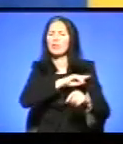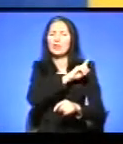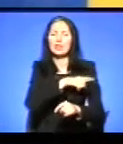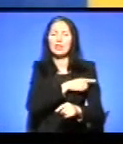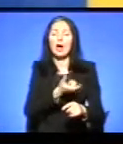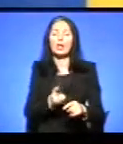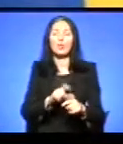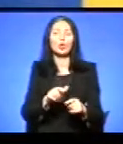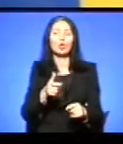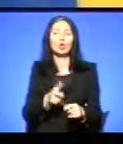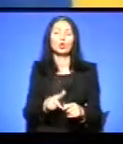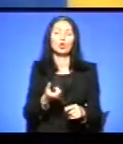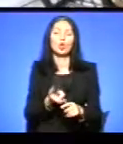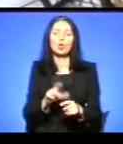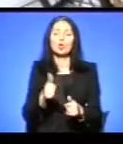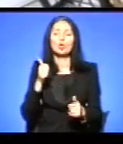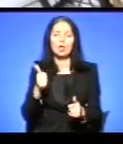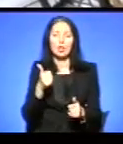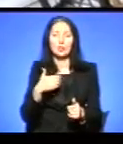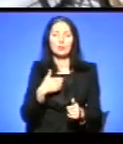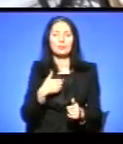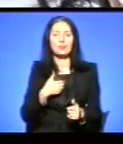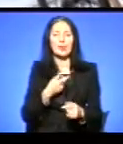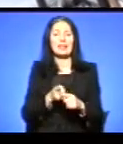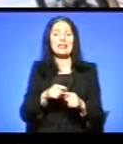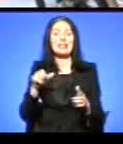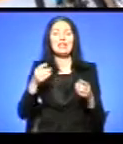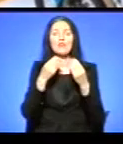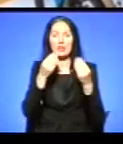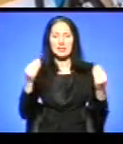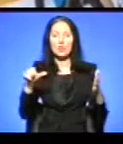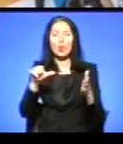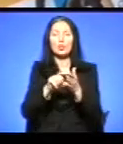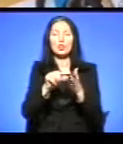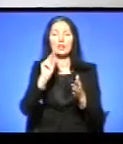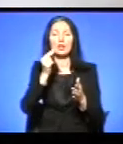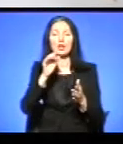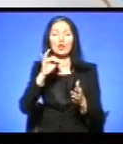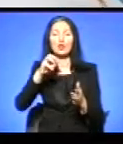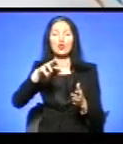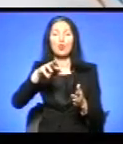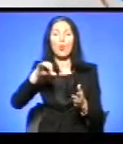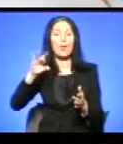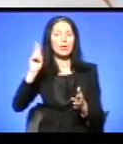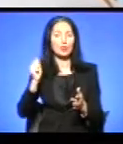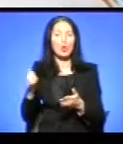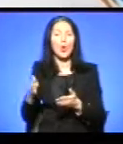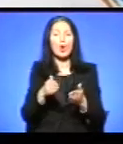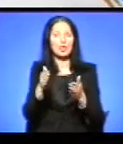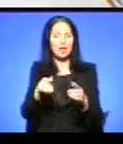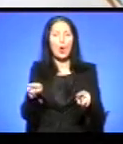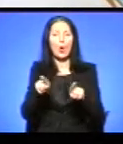я це запам'ятаю на все своє життя. На цій виставці учасники Чумецького шляху також репрезентували оригінал українського